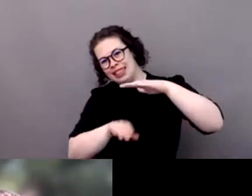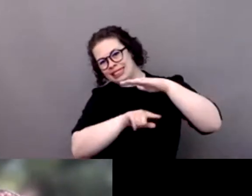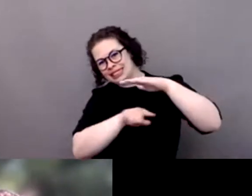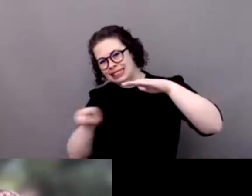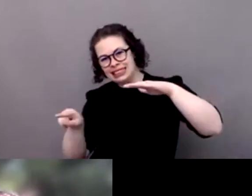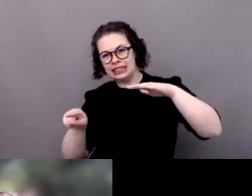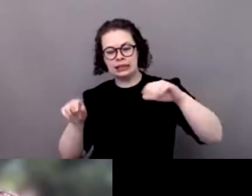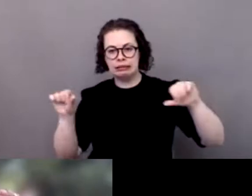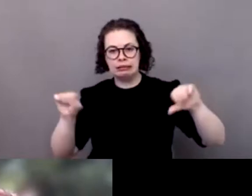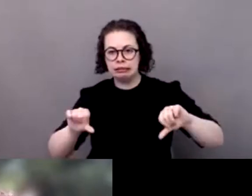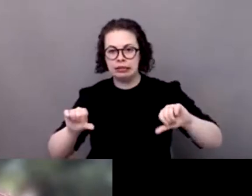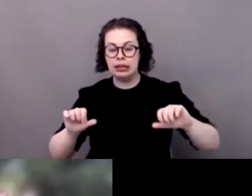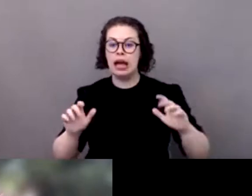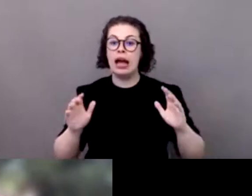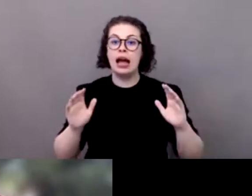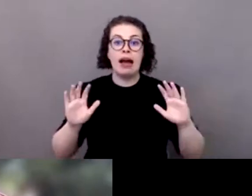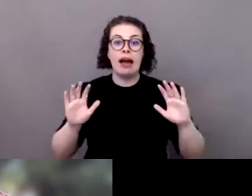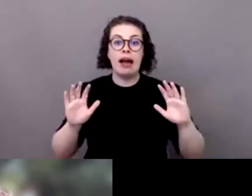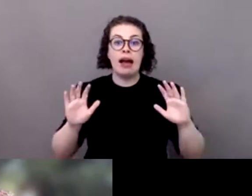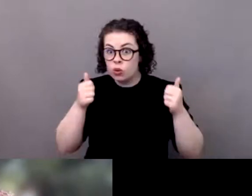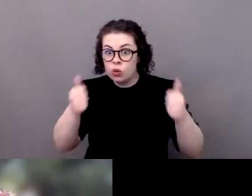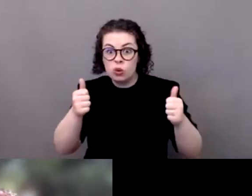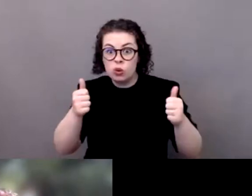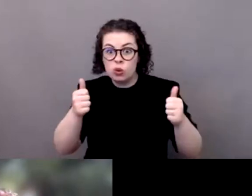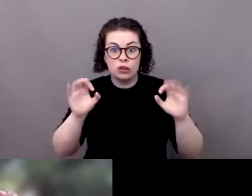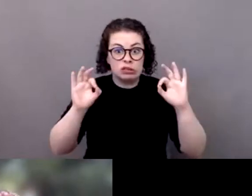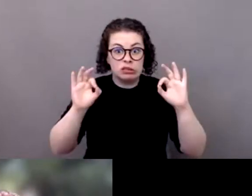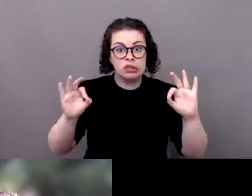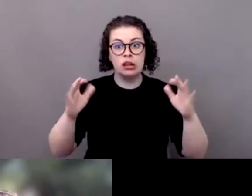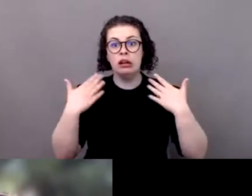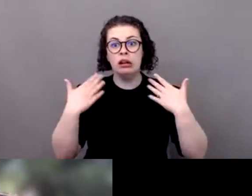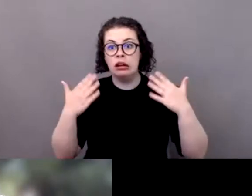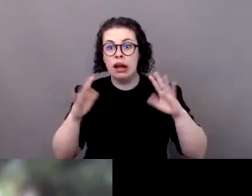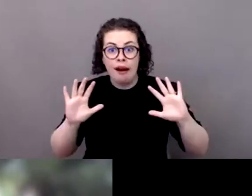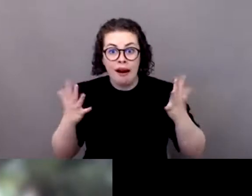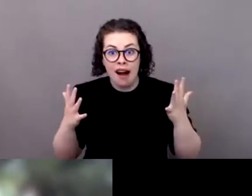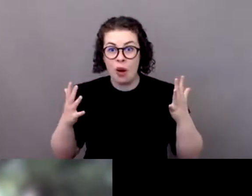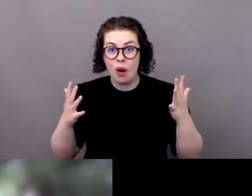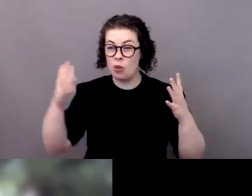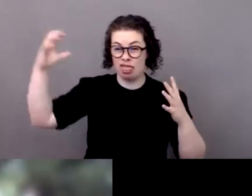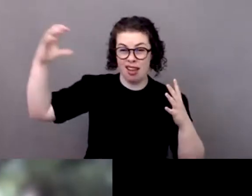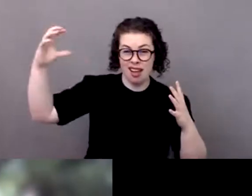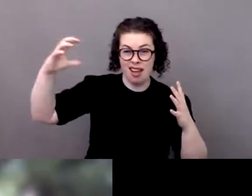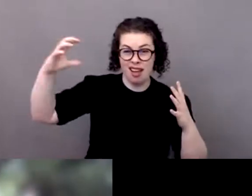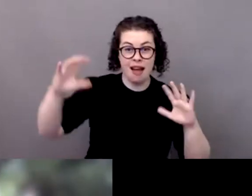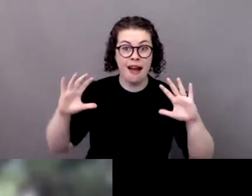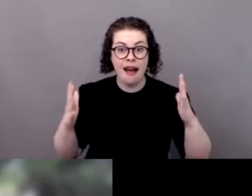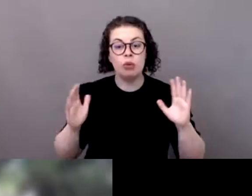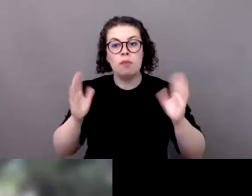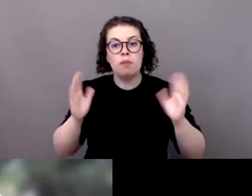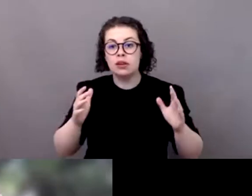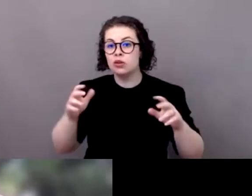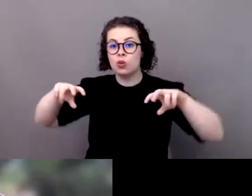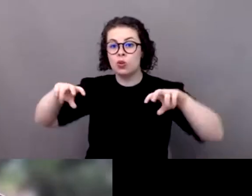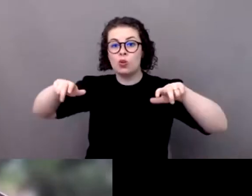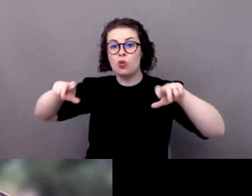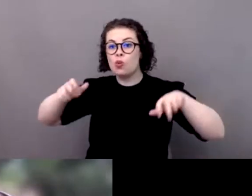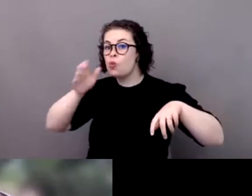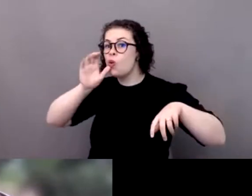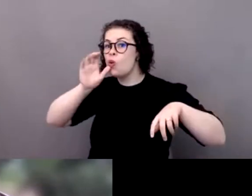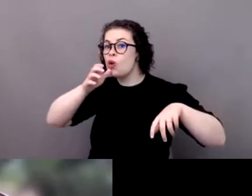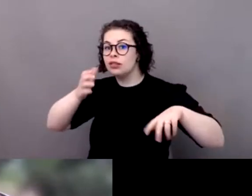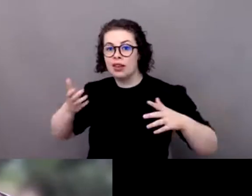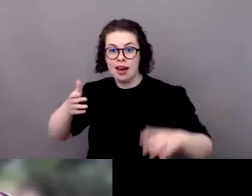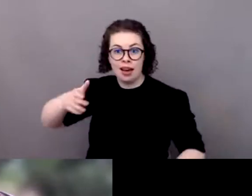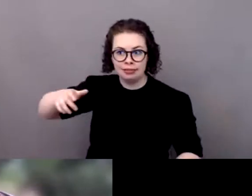l'eau dans des périodes de sécheresse pour arroser des stades va se poser de plus en plus donc voilà ça fait et évidemment on